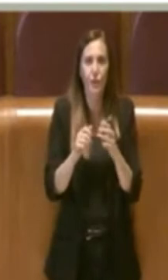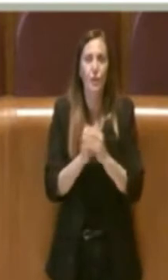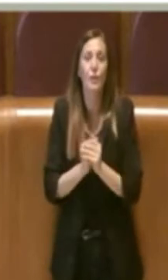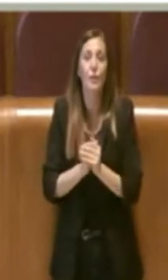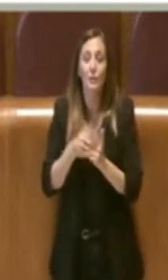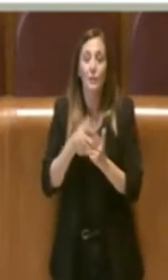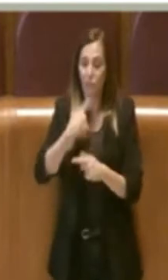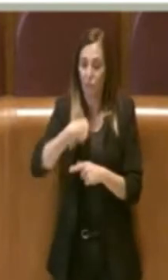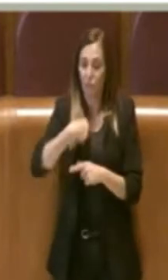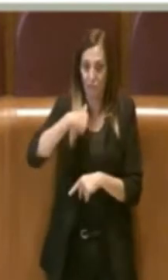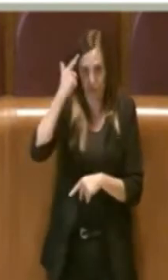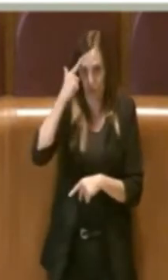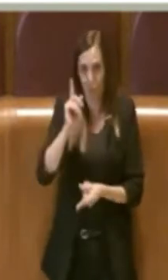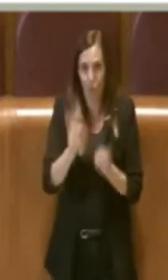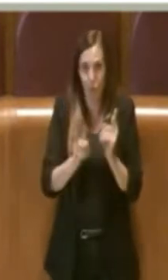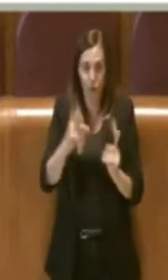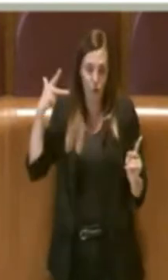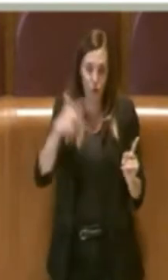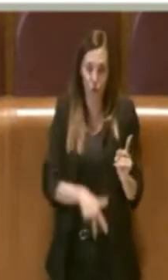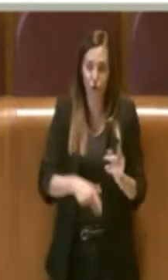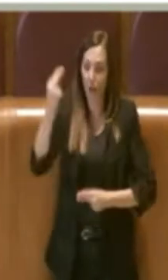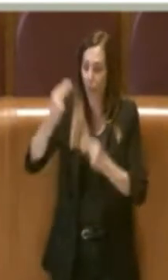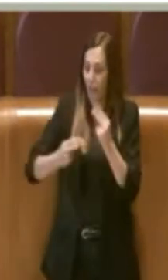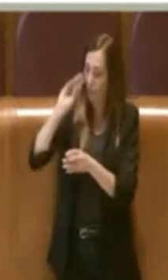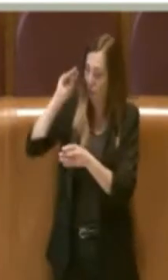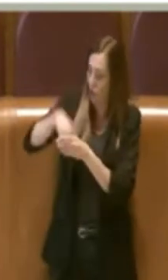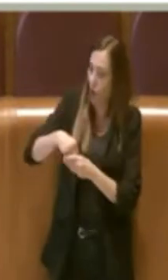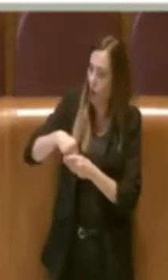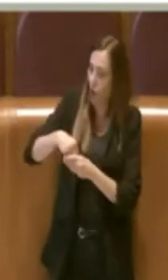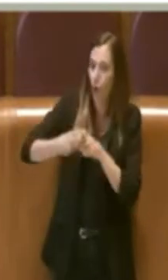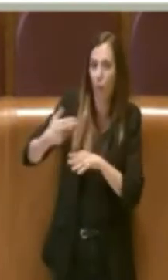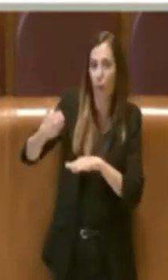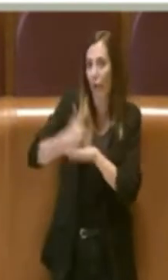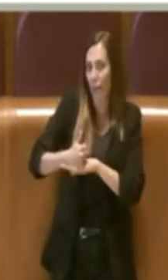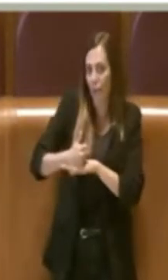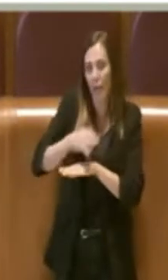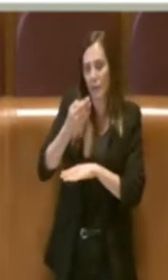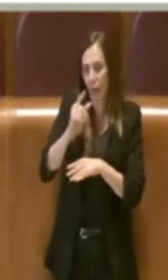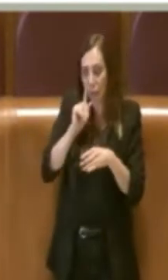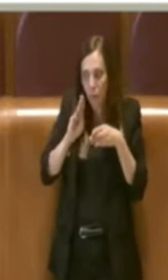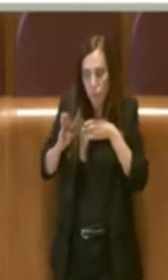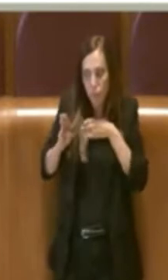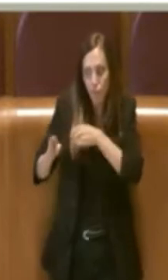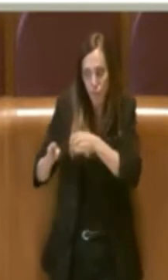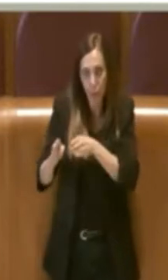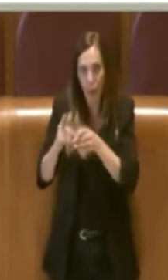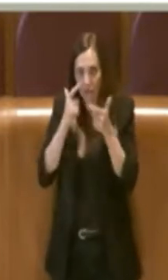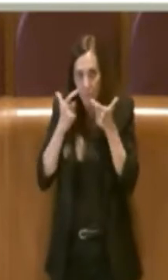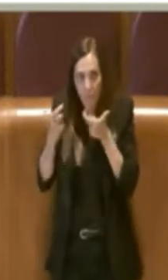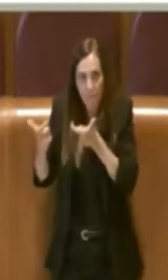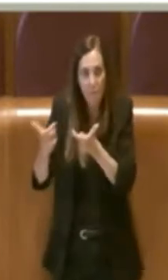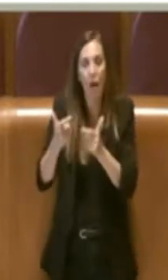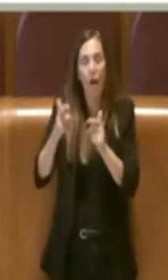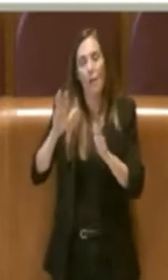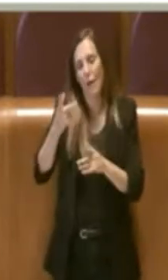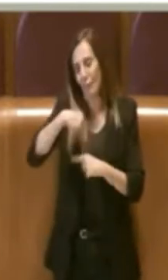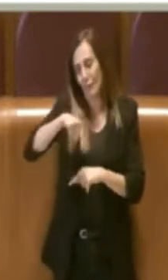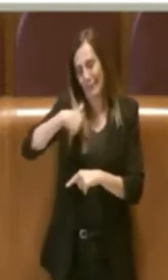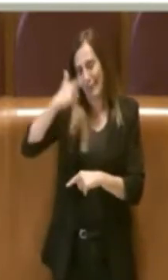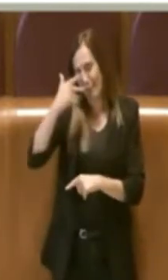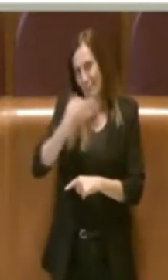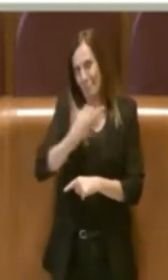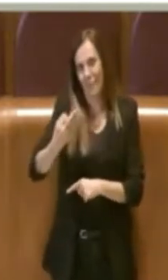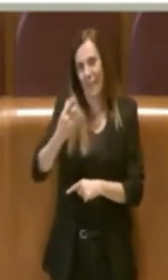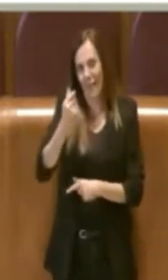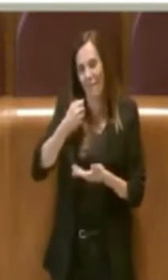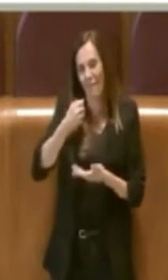l'attenzione alle politiche sociali nel bilancio di Roma Capitale è stata sempre alta, ma sappiamo anche che i fondi non sono illimitati, e che